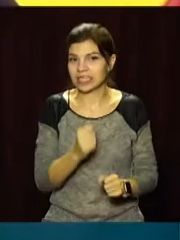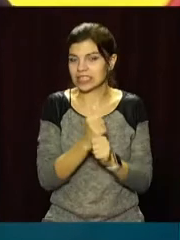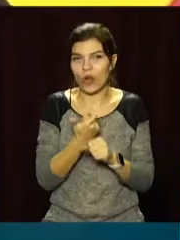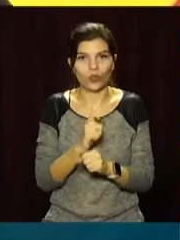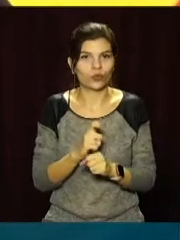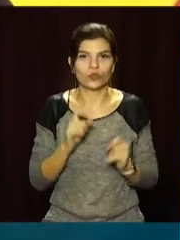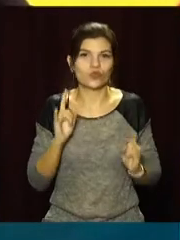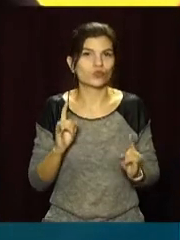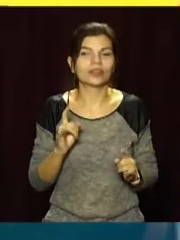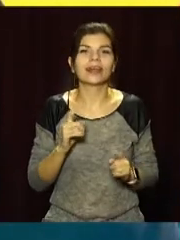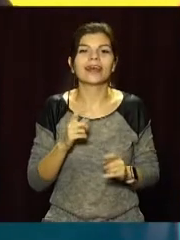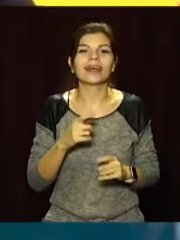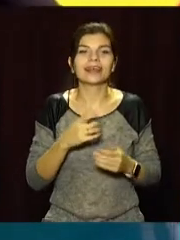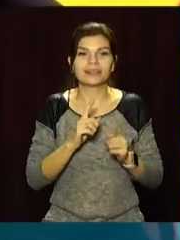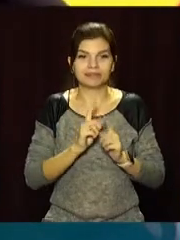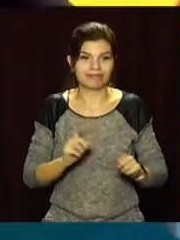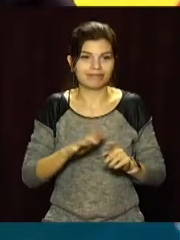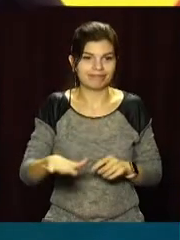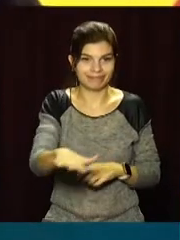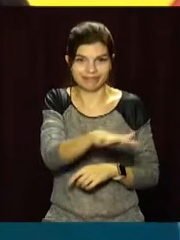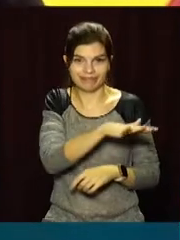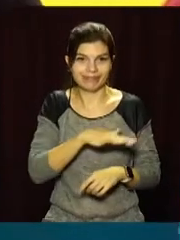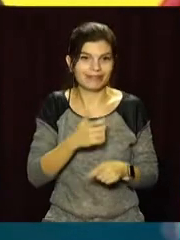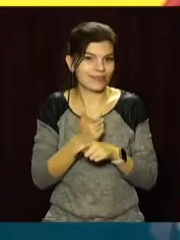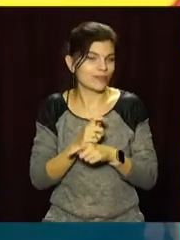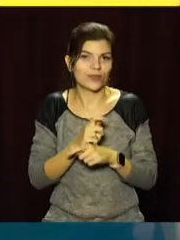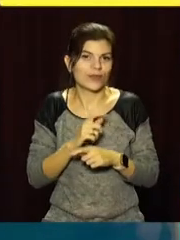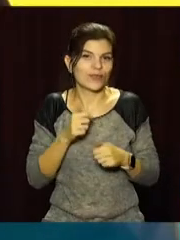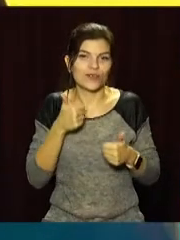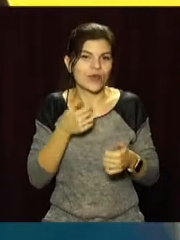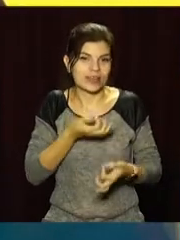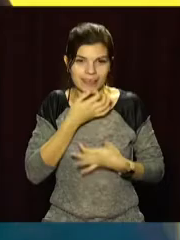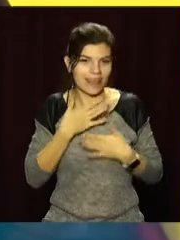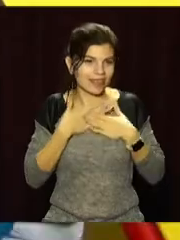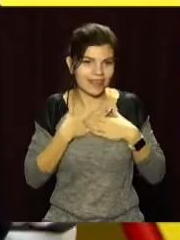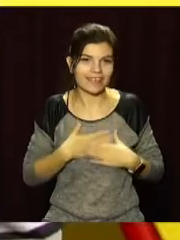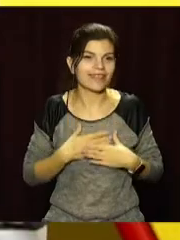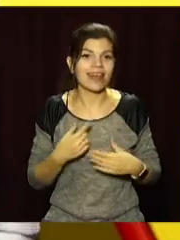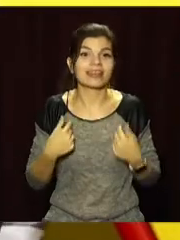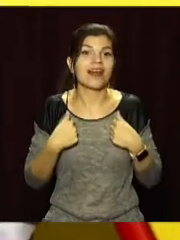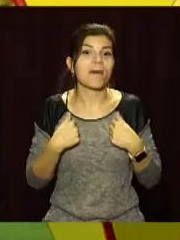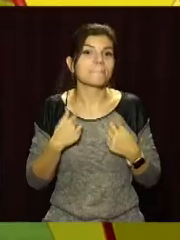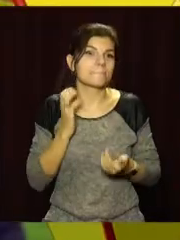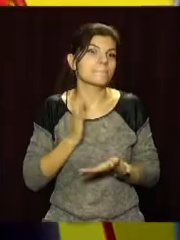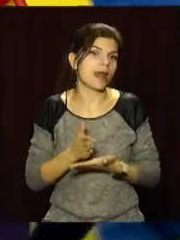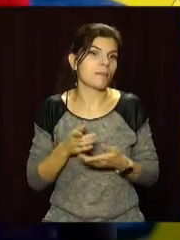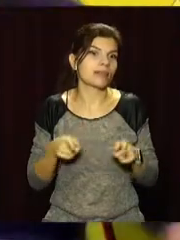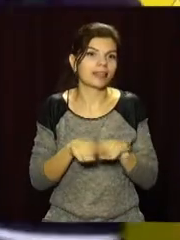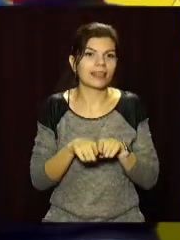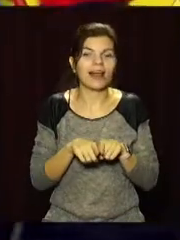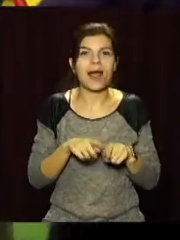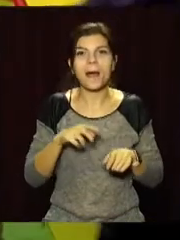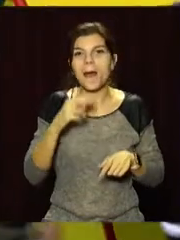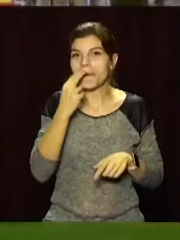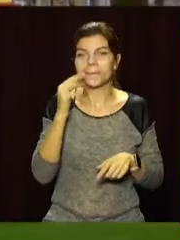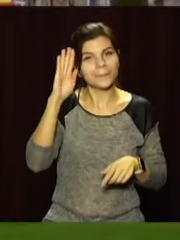круті кубики, дуже крутою зробили. І це прям нам, таким мелким пацанам